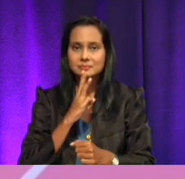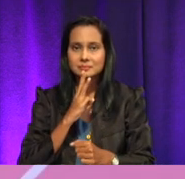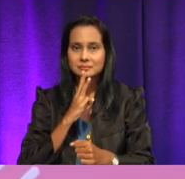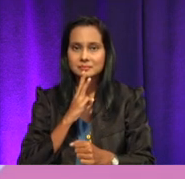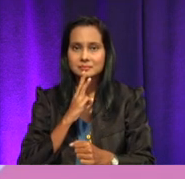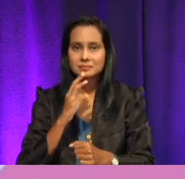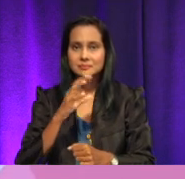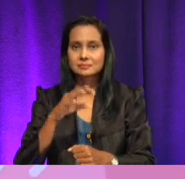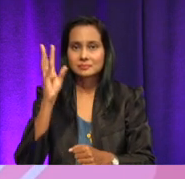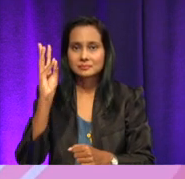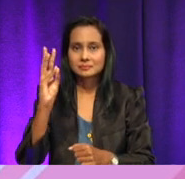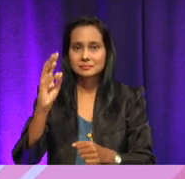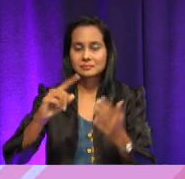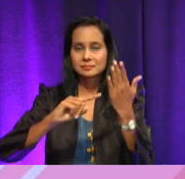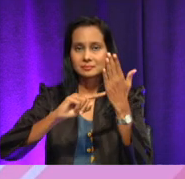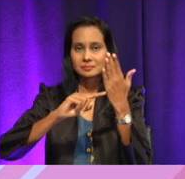tekan butang mula.